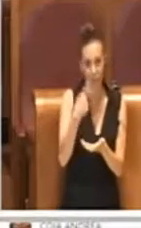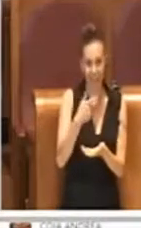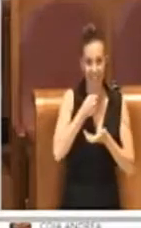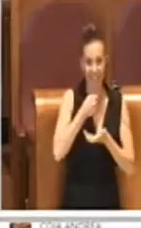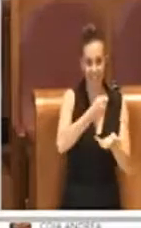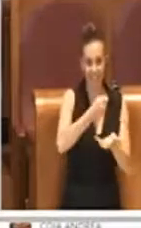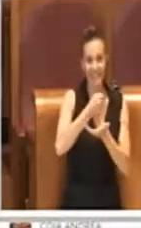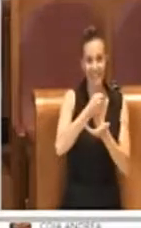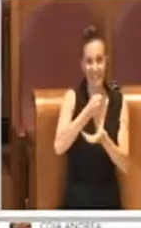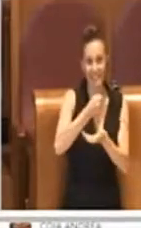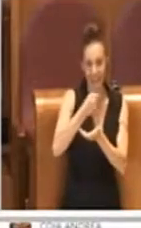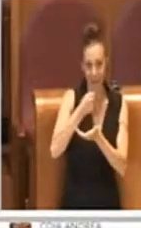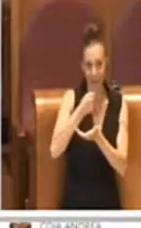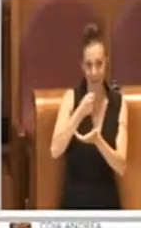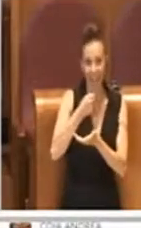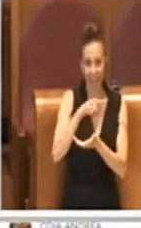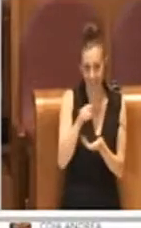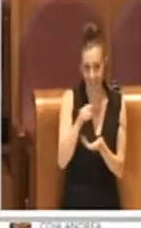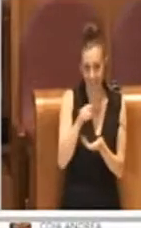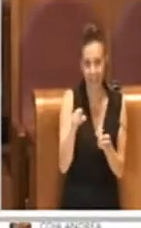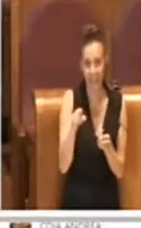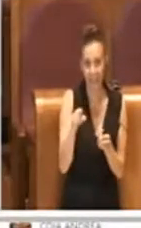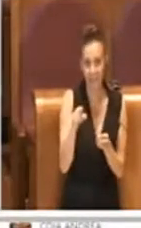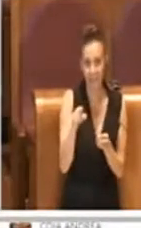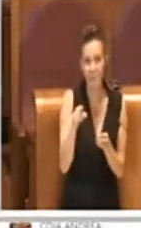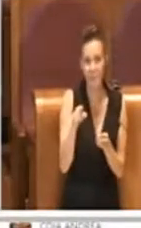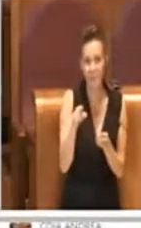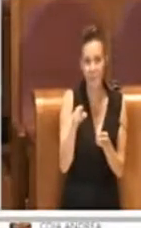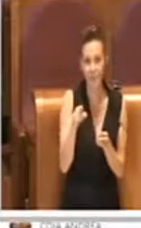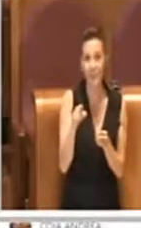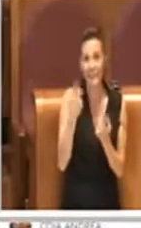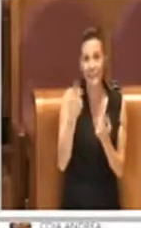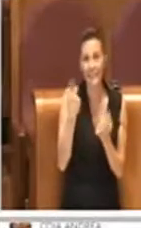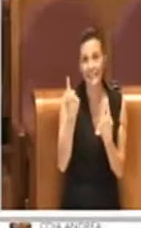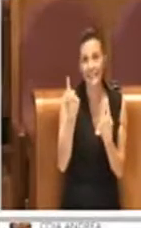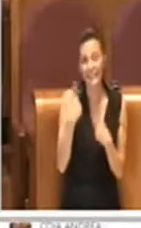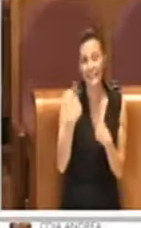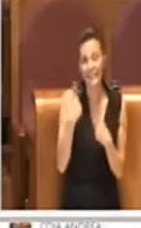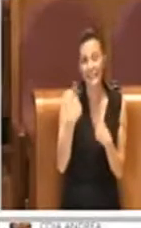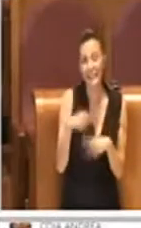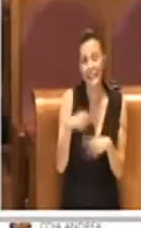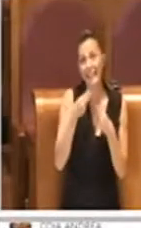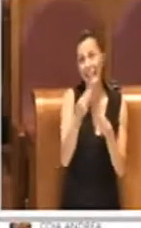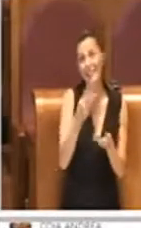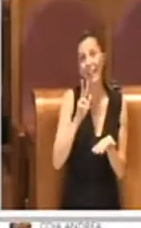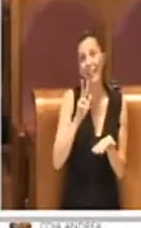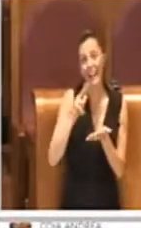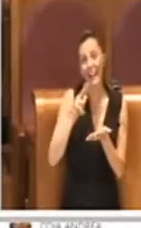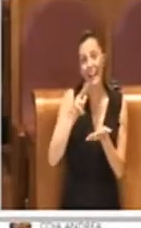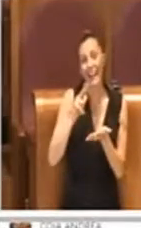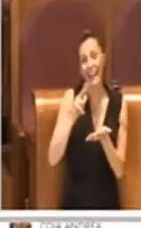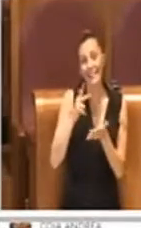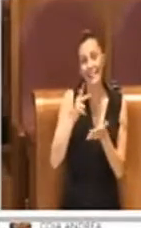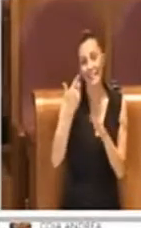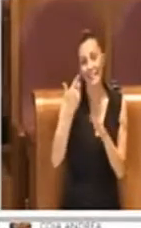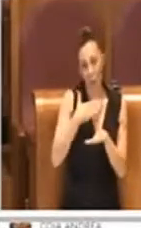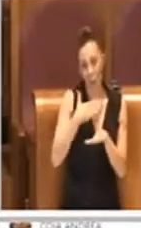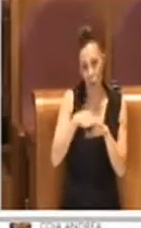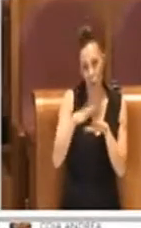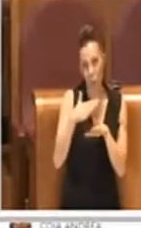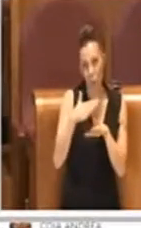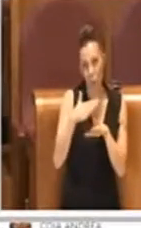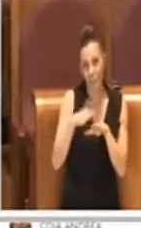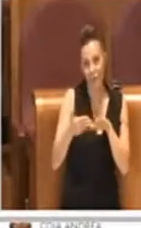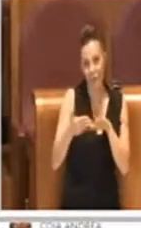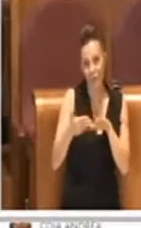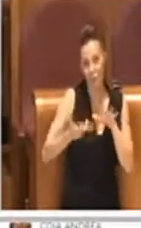deve ulteriormente operare per garantire un utilizzo maggiore